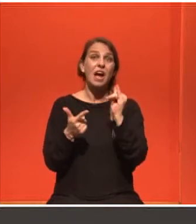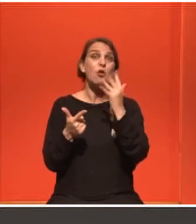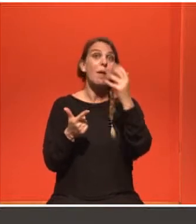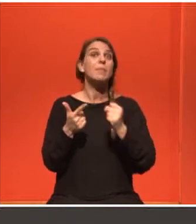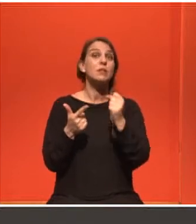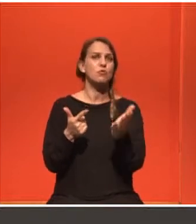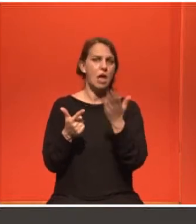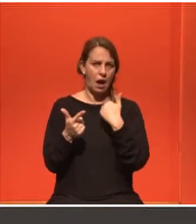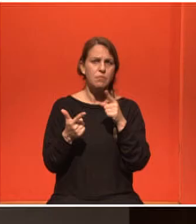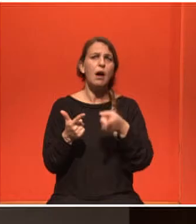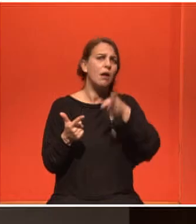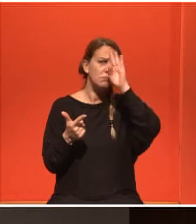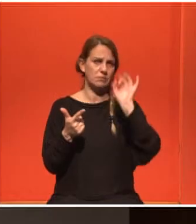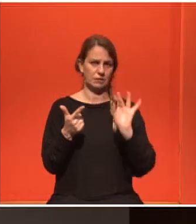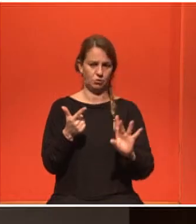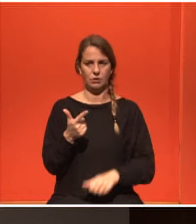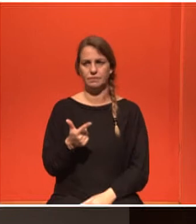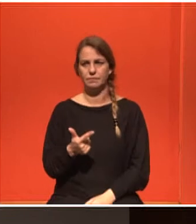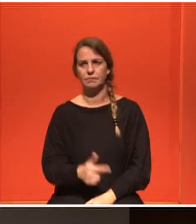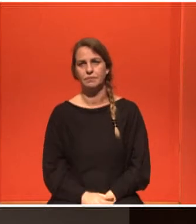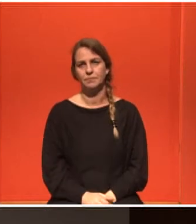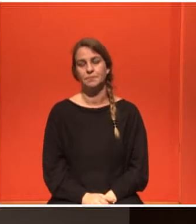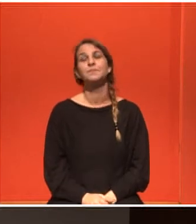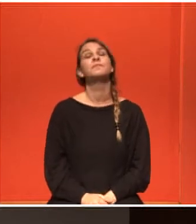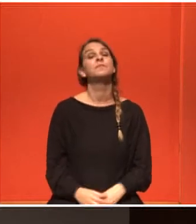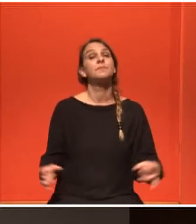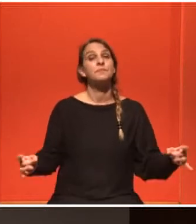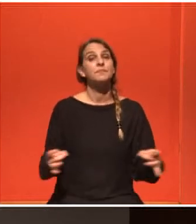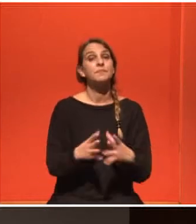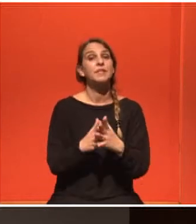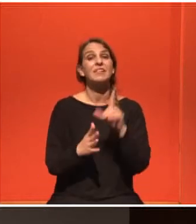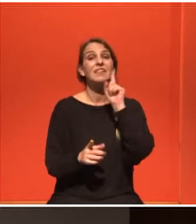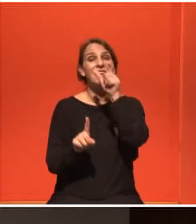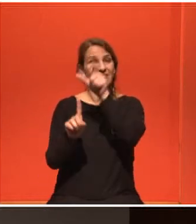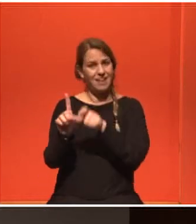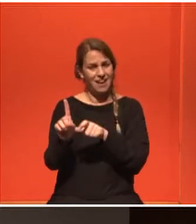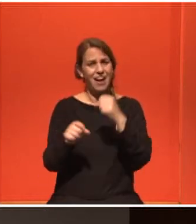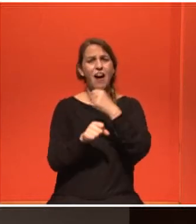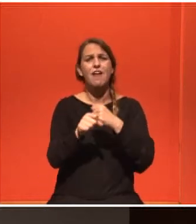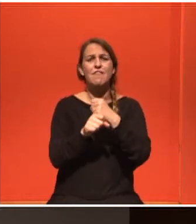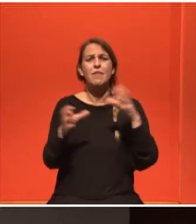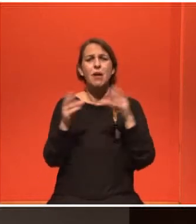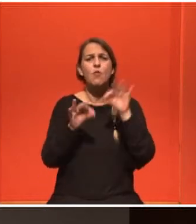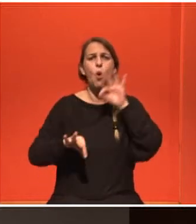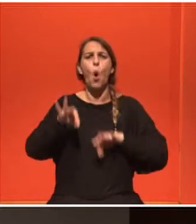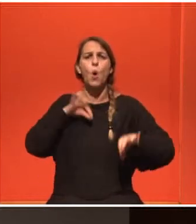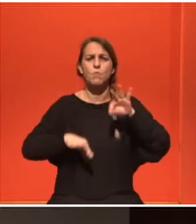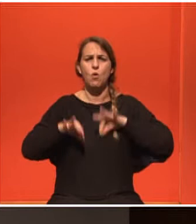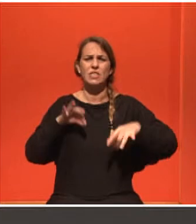Πολύ ωραία. Ασθενείς που υπόκειται σε αγωγή με προγεστερώνι, αναφερθήκατε σε τι περιπτώσεις αναφέρεστε.